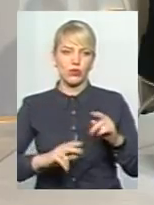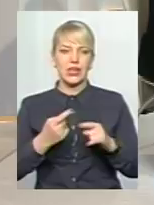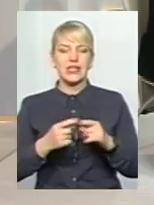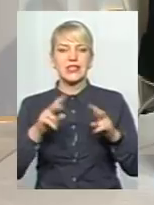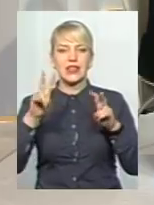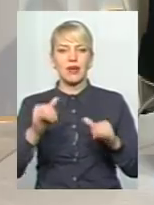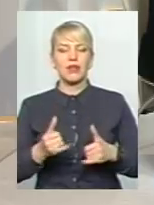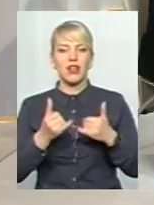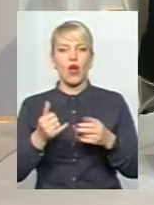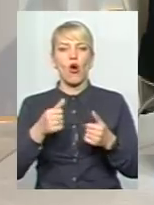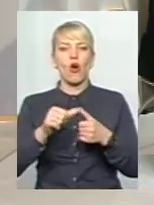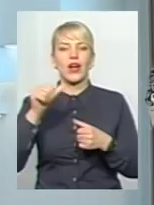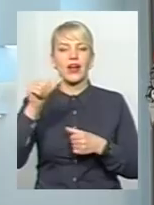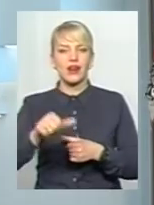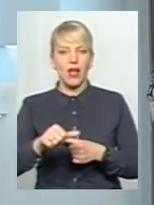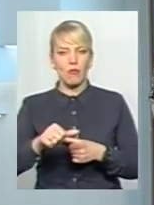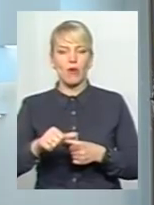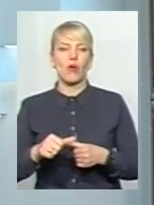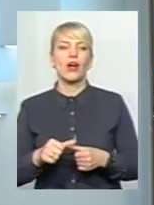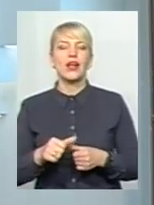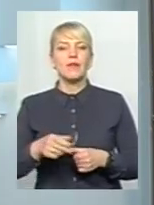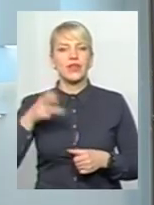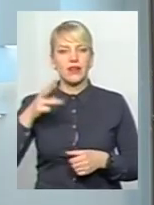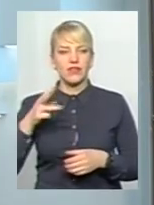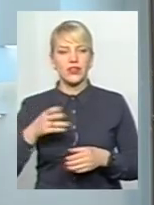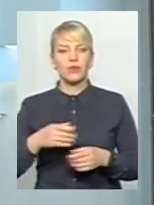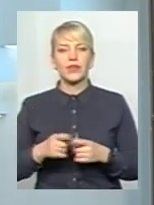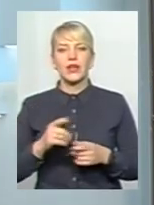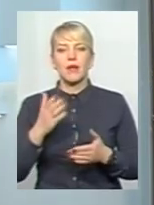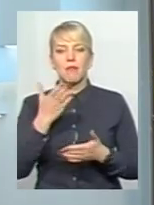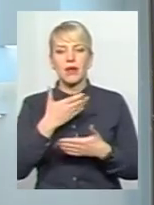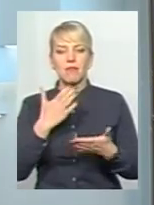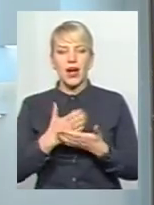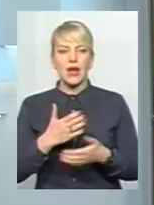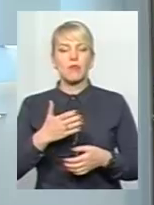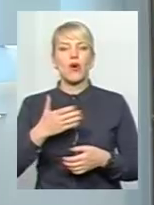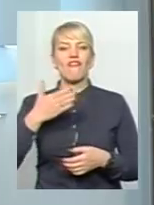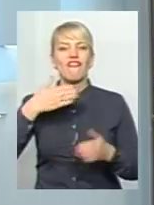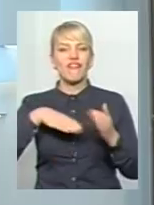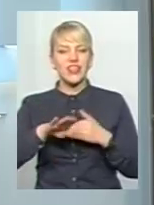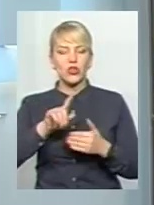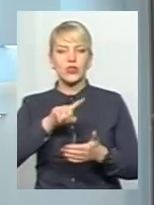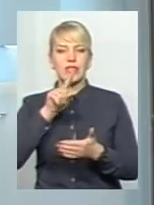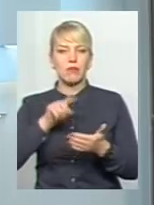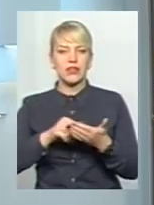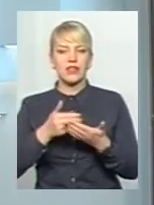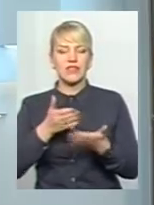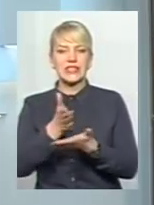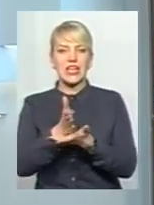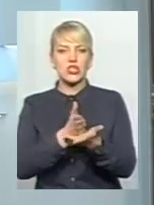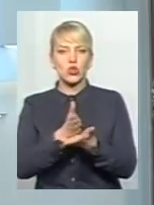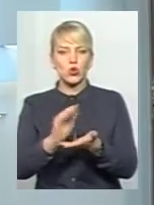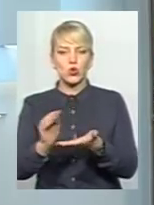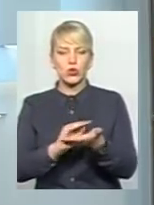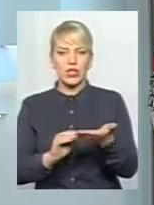ефіру, а ми маємо ще один відеодзвінок, не відеодзвінок, а відеозапитання від заслуженої журналістки України